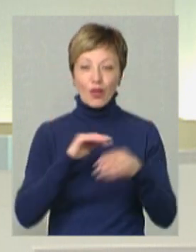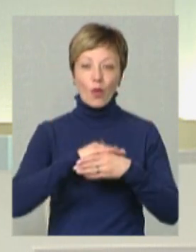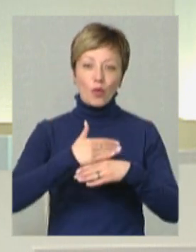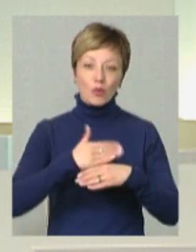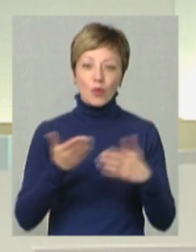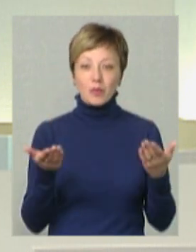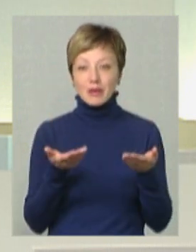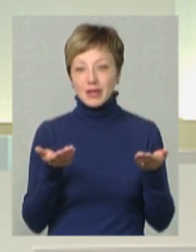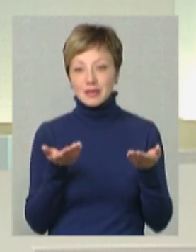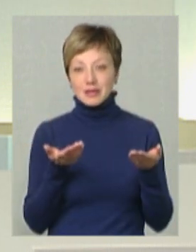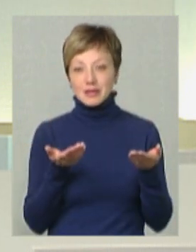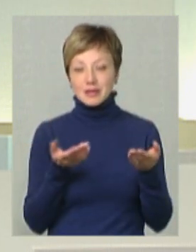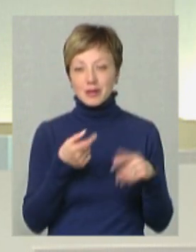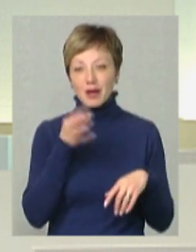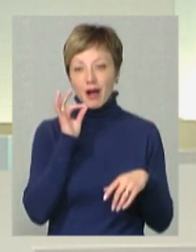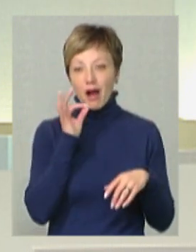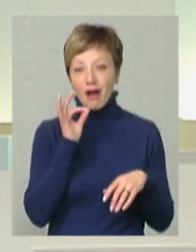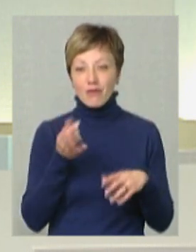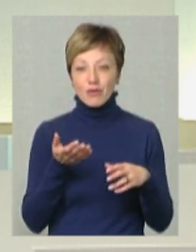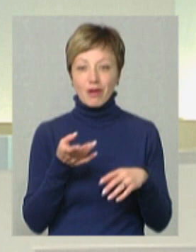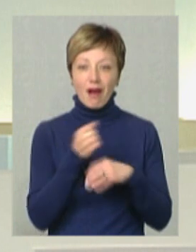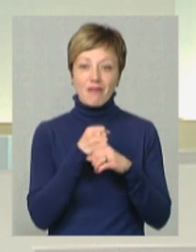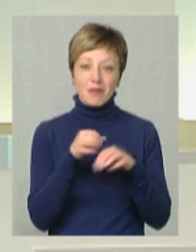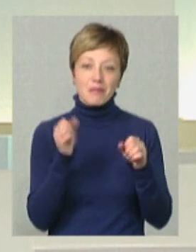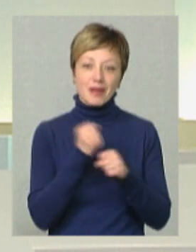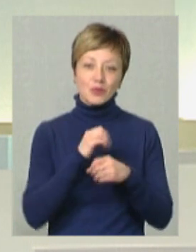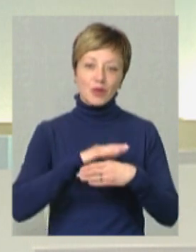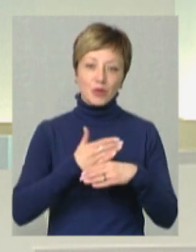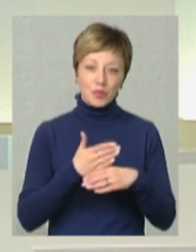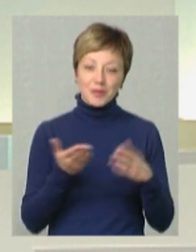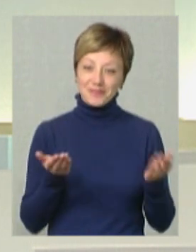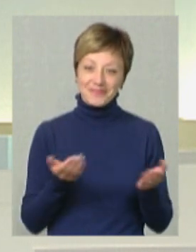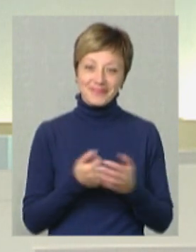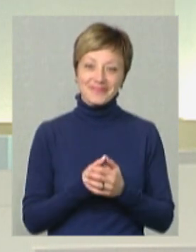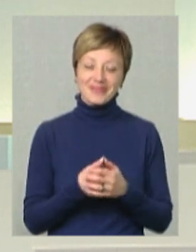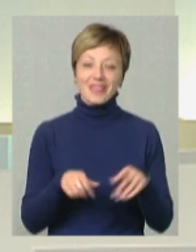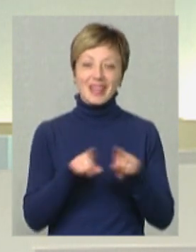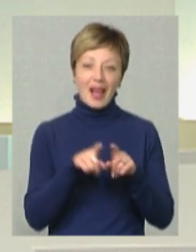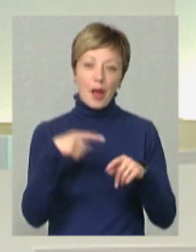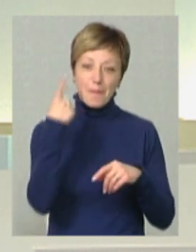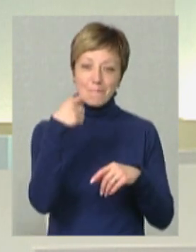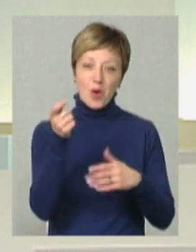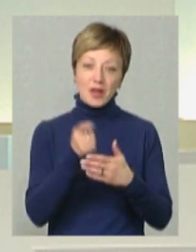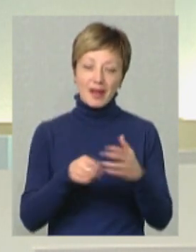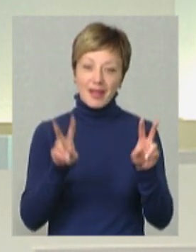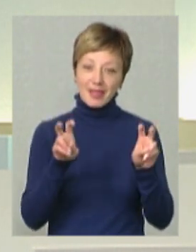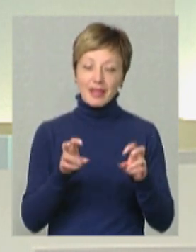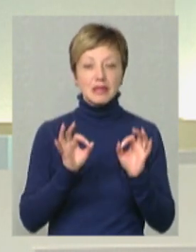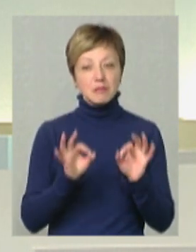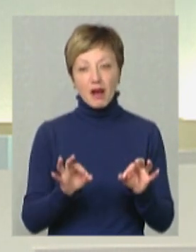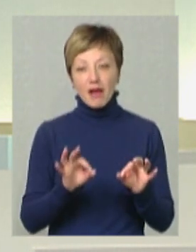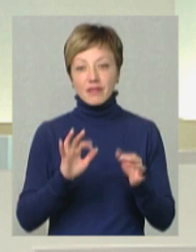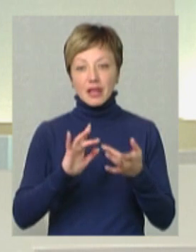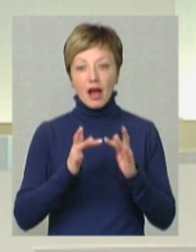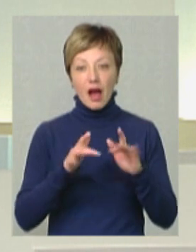десь п'є каву і в кафе працює за ноутбуком. Ну, такий портрет. Насправді, IT